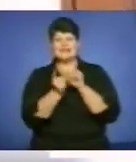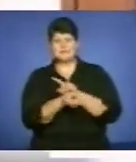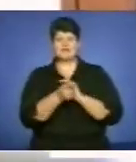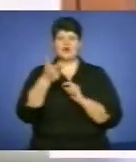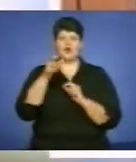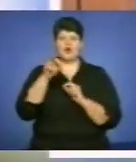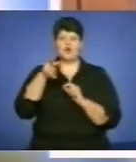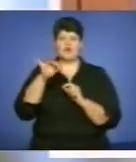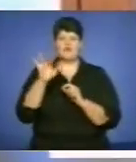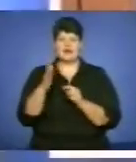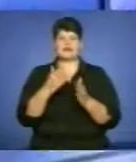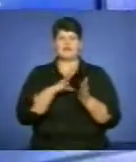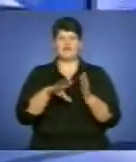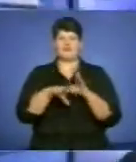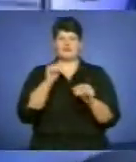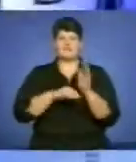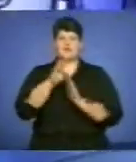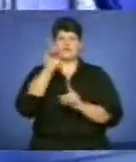став народним депутатом України.